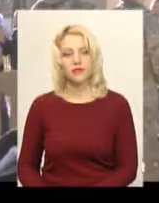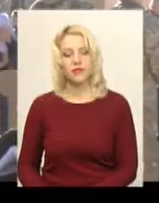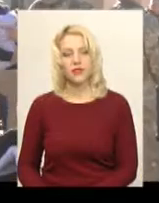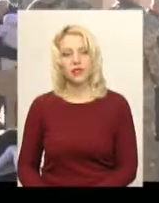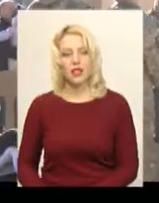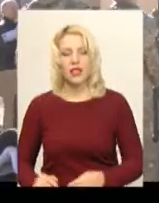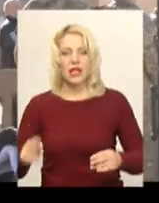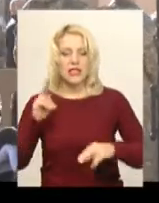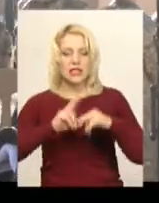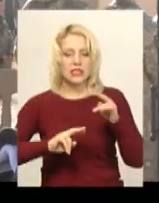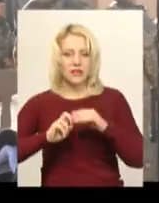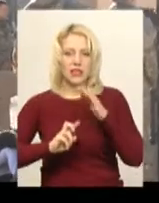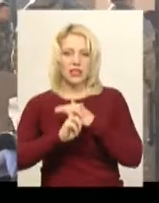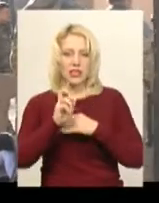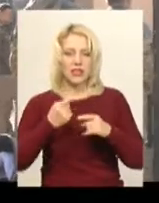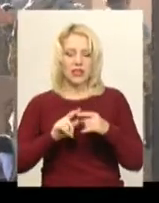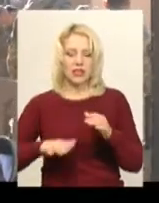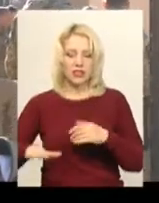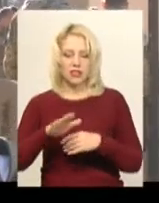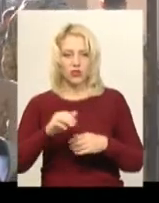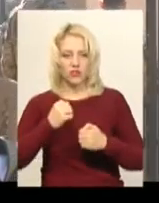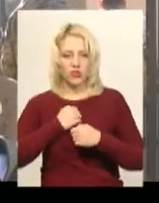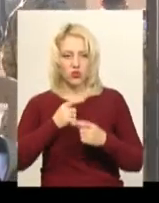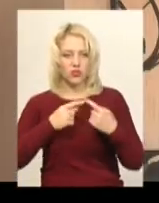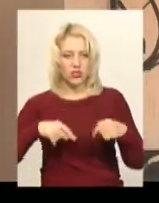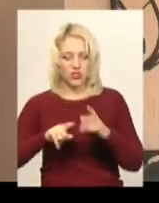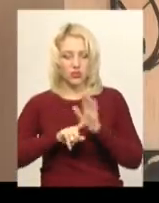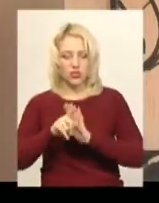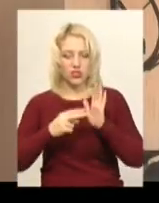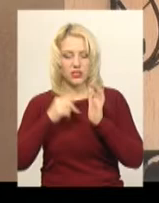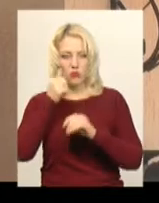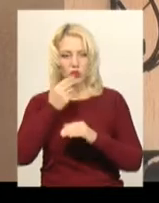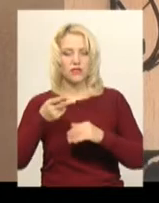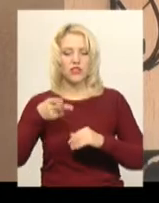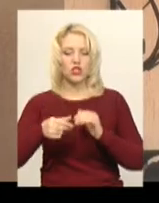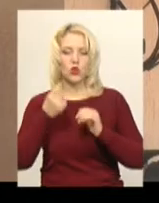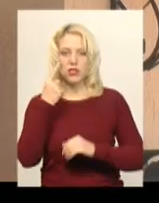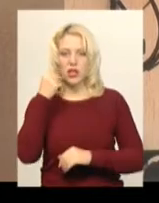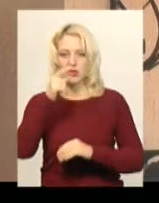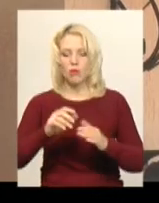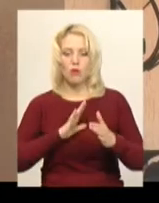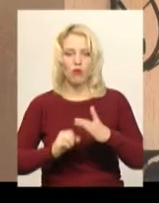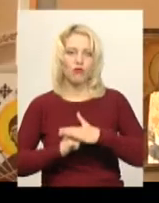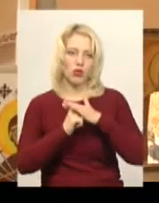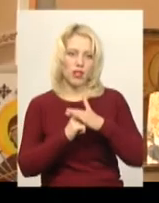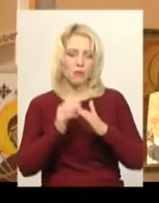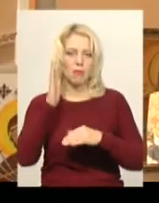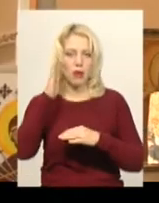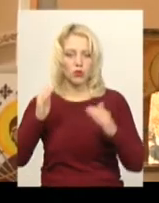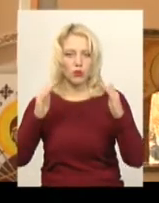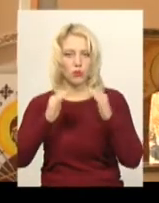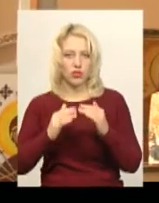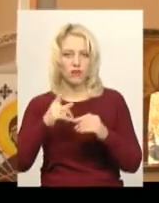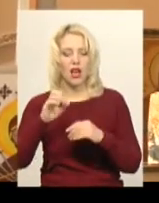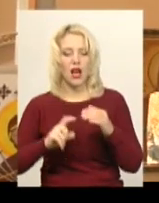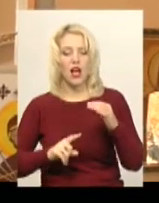Зведення церкви на території військової частини розпочали сім років тому. У 2011-му заклали фундамент майбутньої будівлі. Основну ж роботу